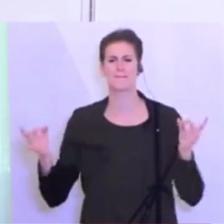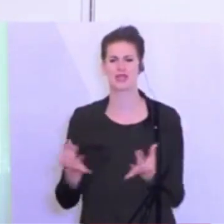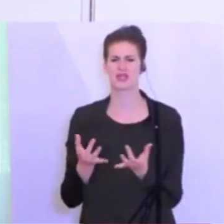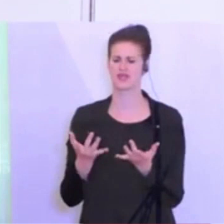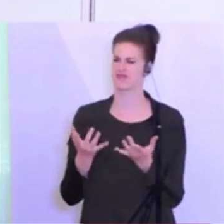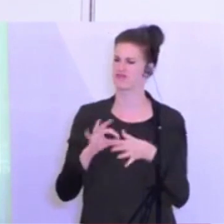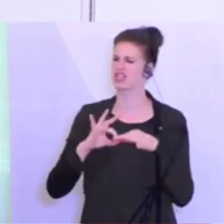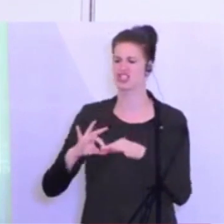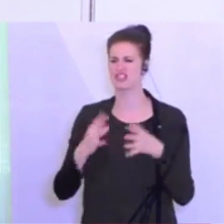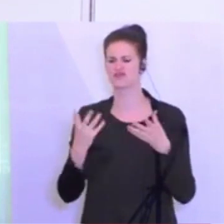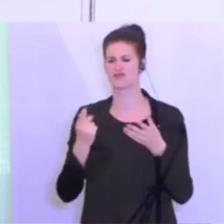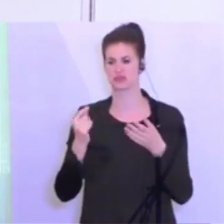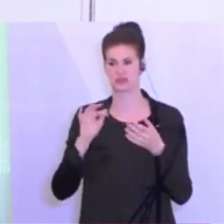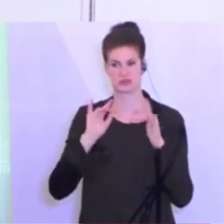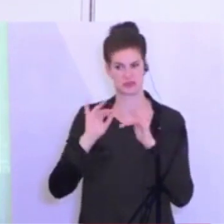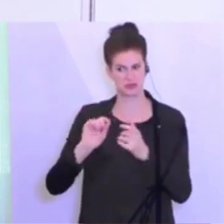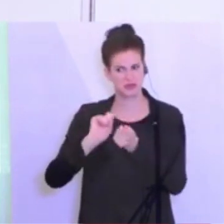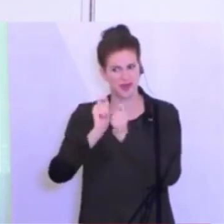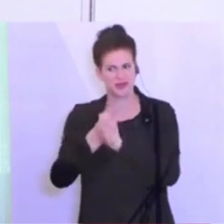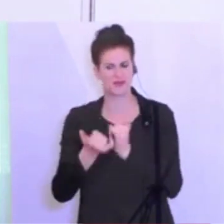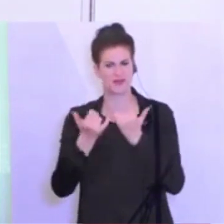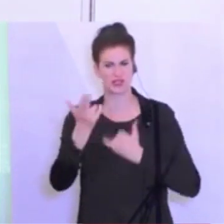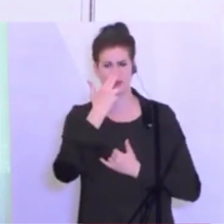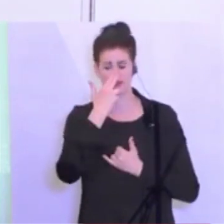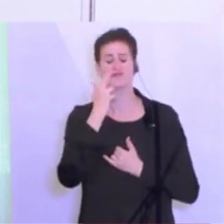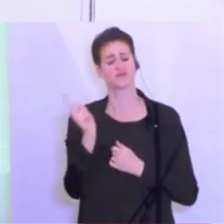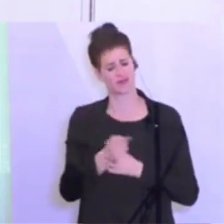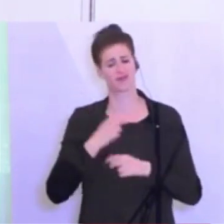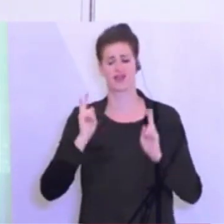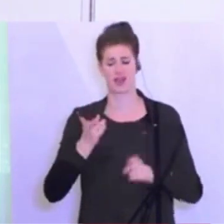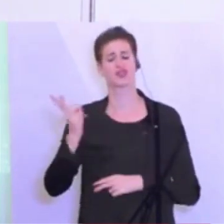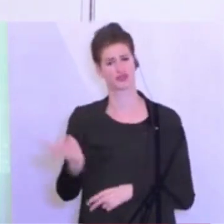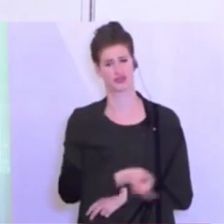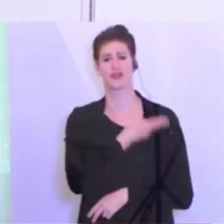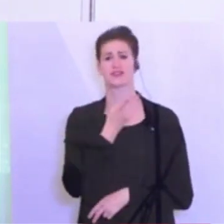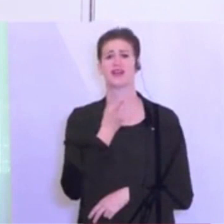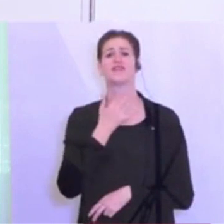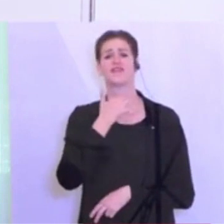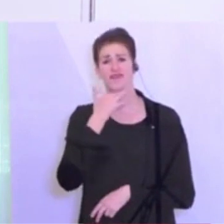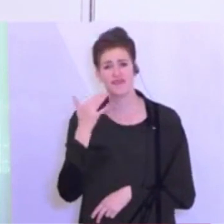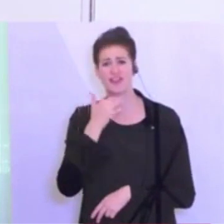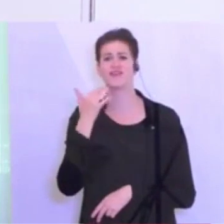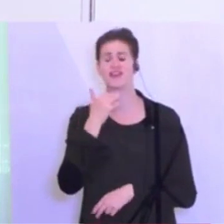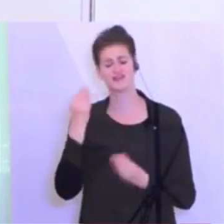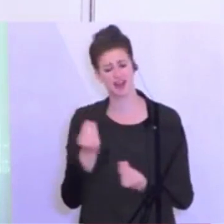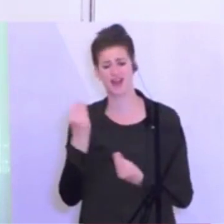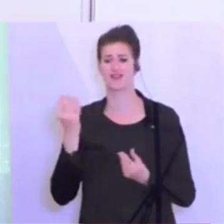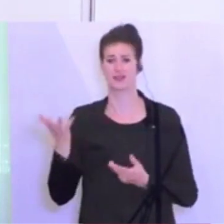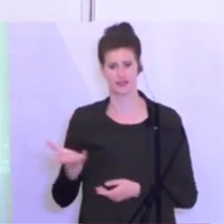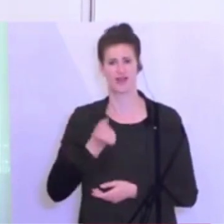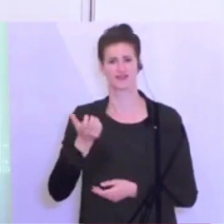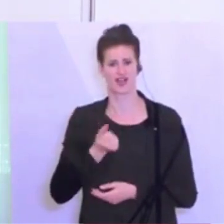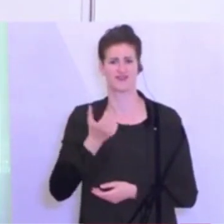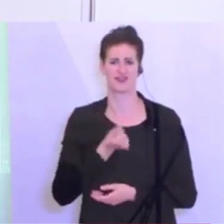der Gesellschaft und ich glaube, hier können wir stolz darauf sein, dass sehr, sehr viel gemeinsam gelungen ist und